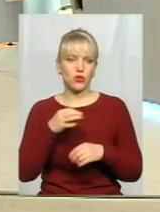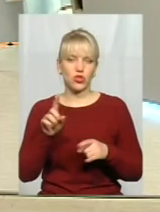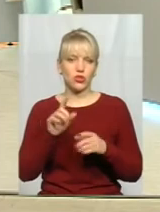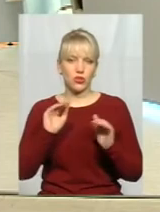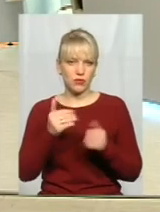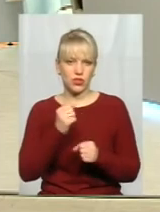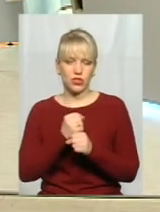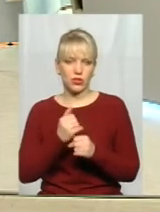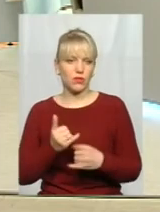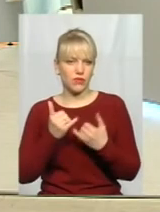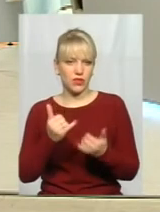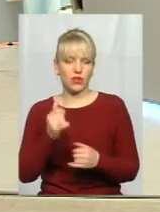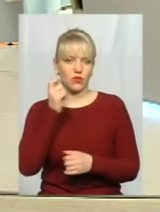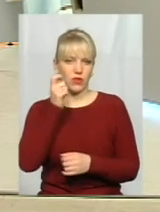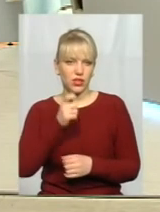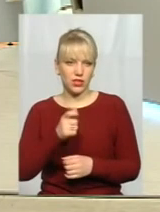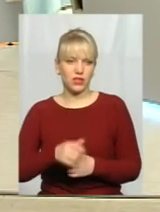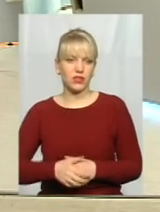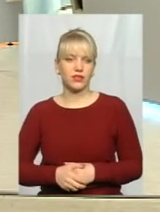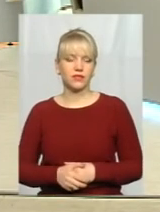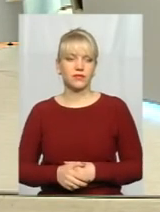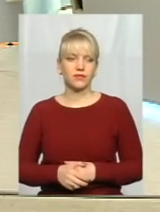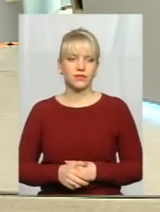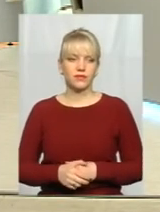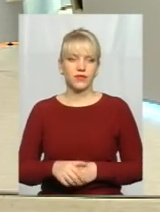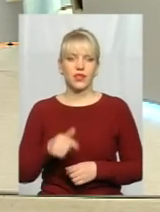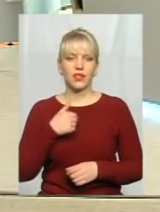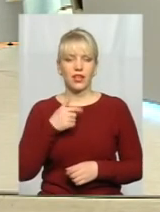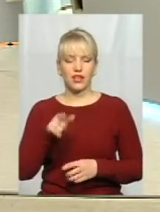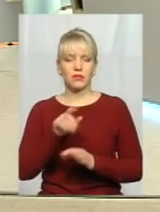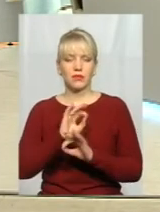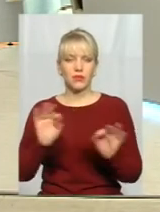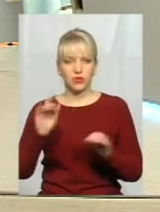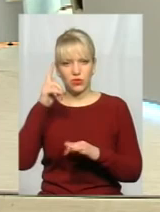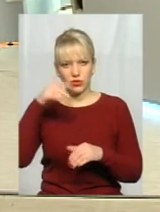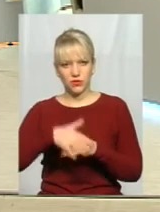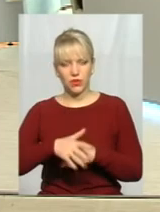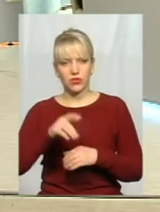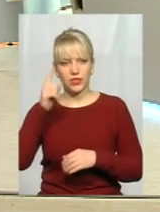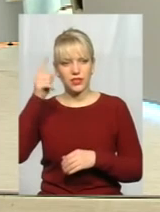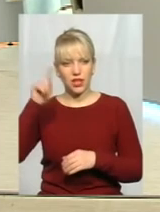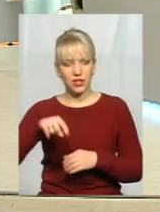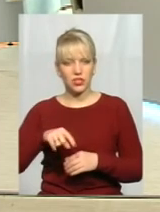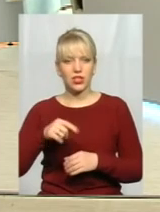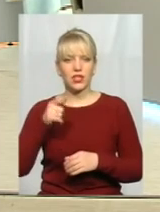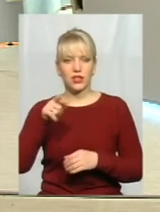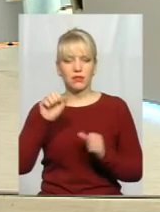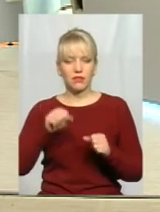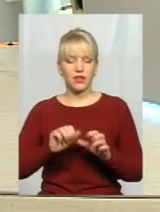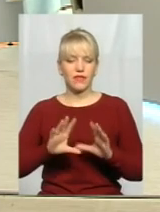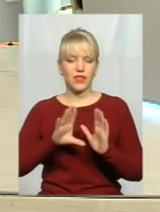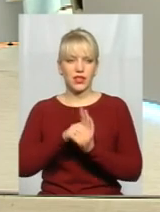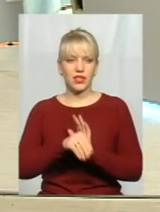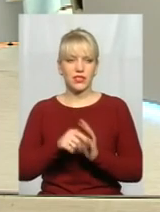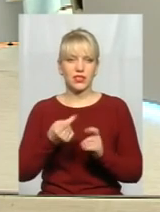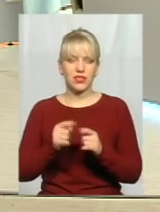менше зробив для визволення? Андрій, я тебе чудово розумію. Знаєш, ти міг внести дані